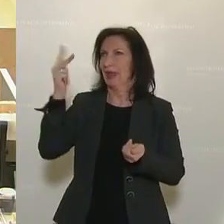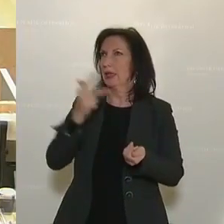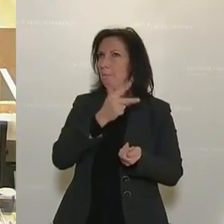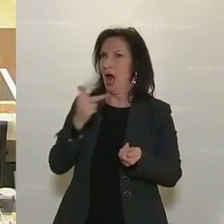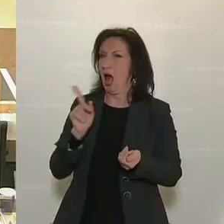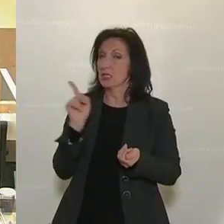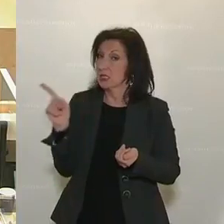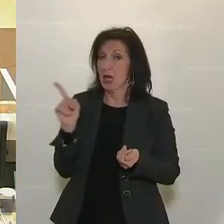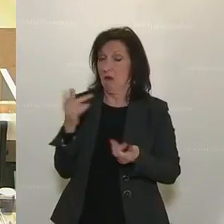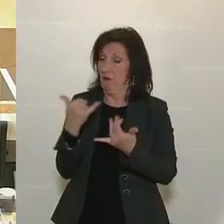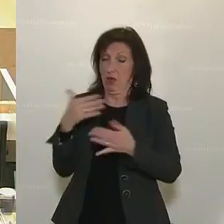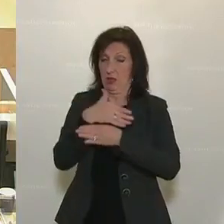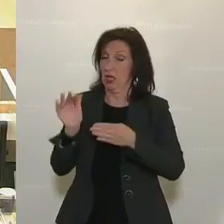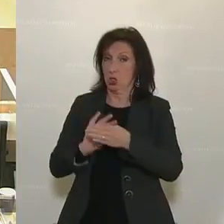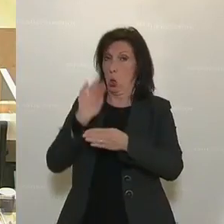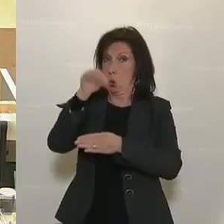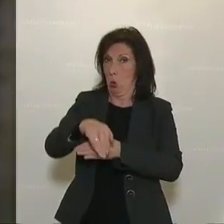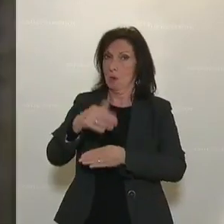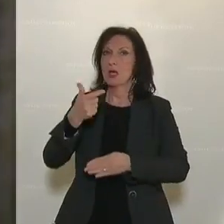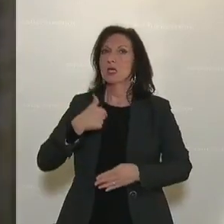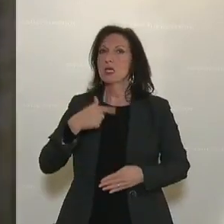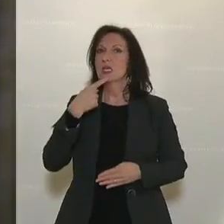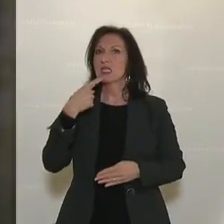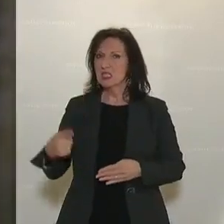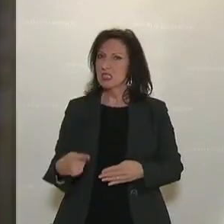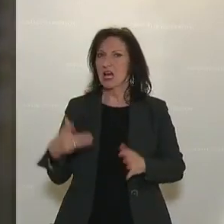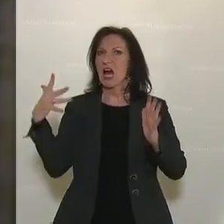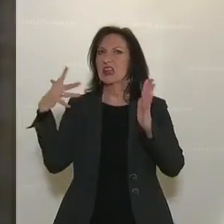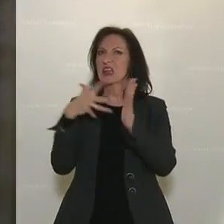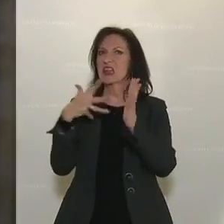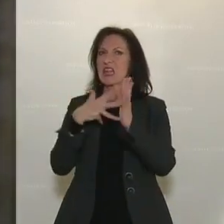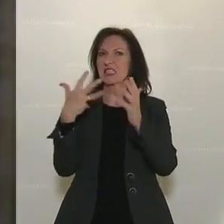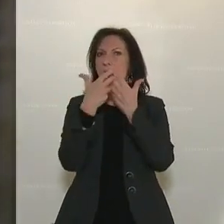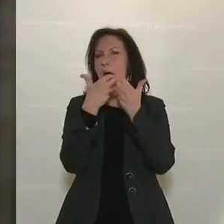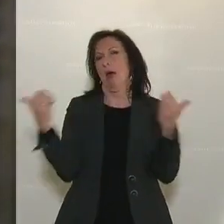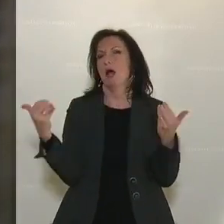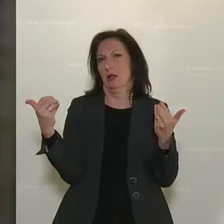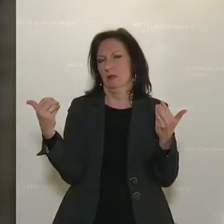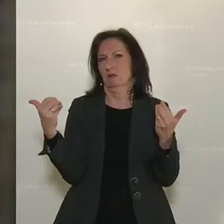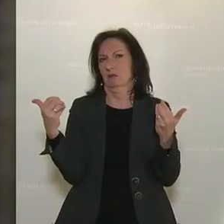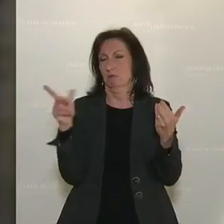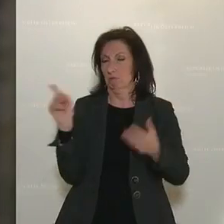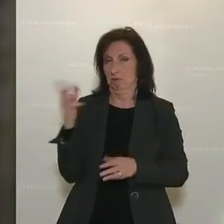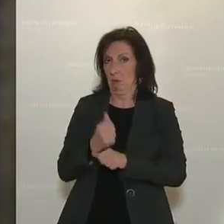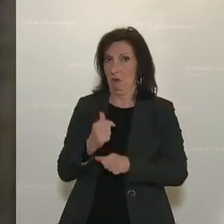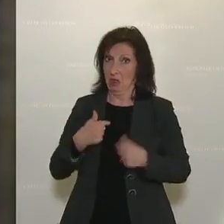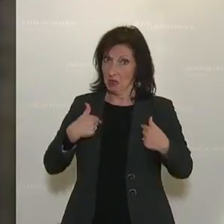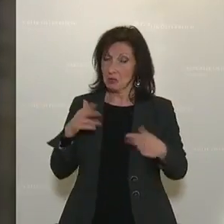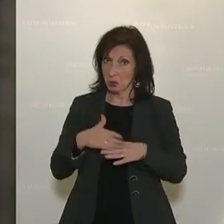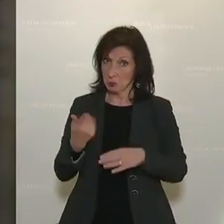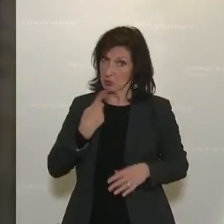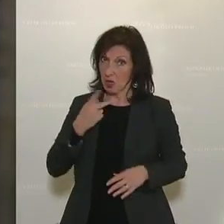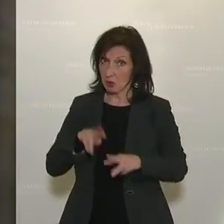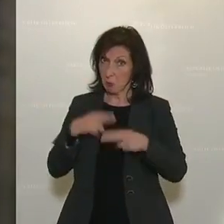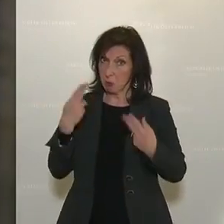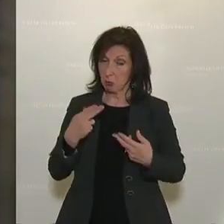Grenzüberschreitung. Ich nenne es Testapartheit. Was anderes ist es nicht, was Sie hier einführen. Und wäre ich Bundespräsident, so würde